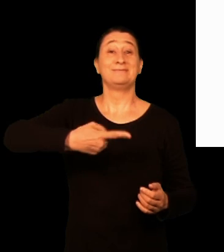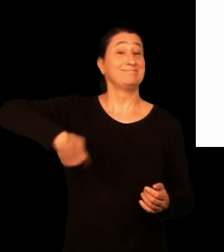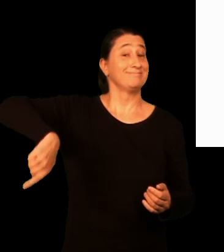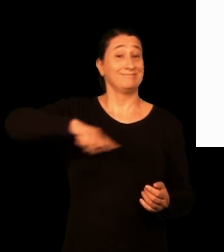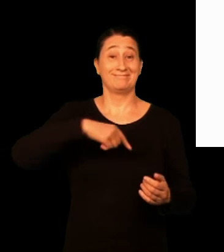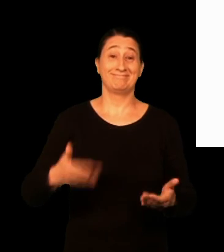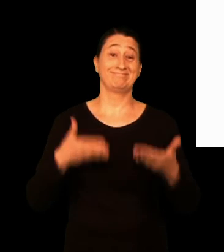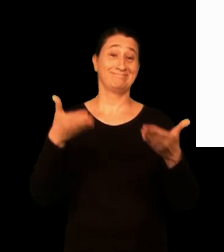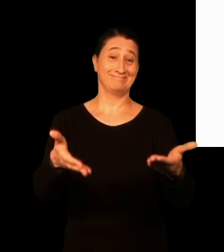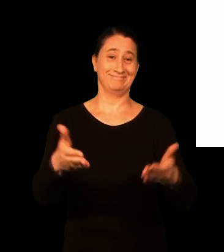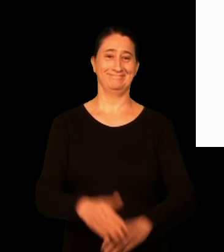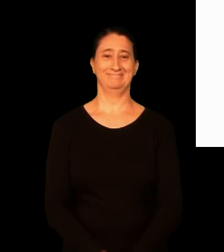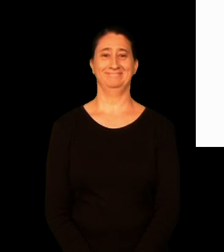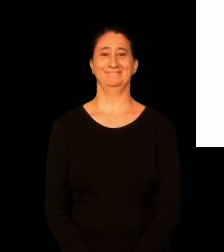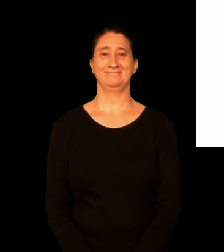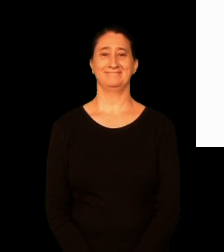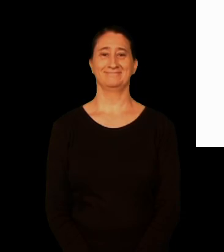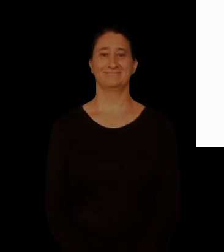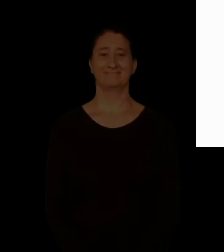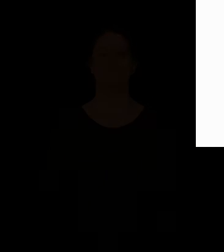Zuri laguntzeko gaude.